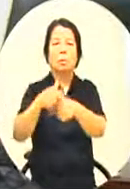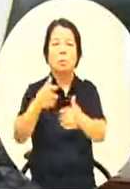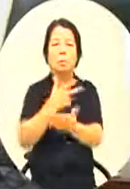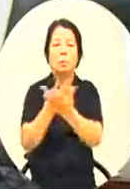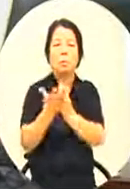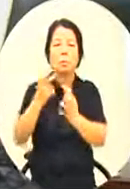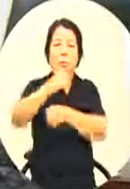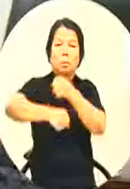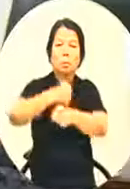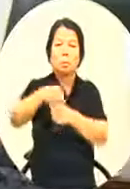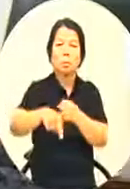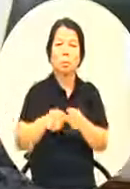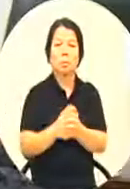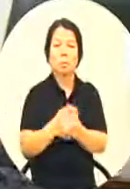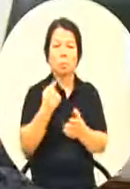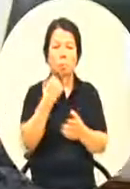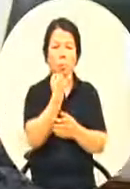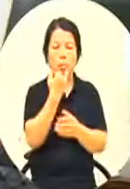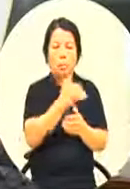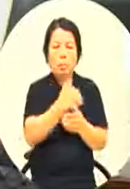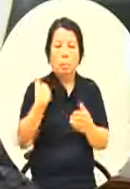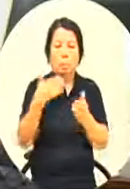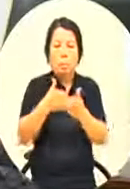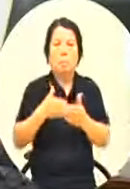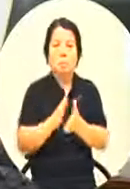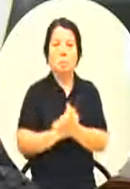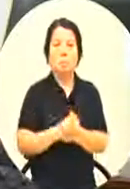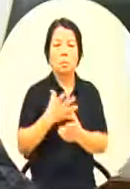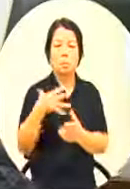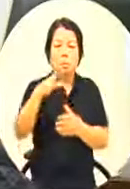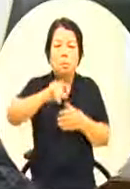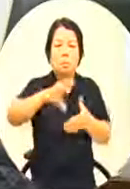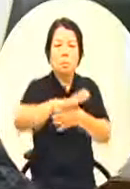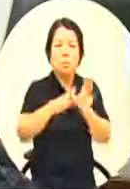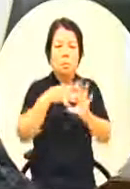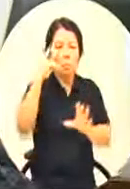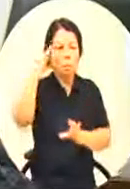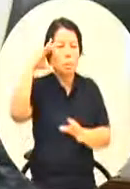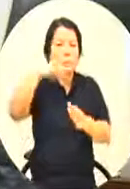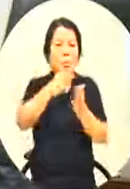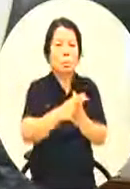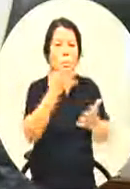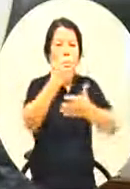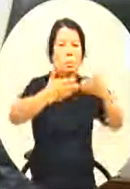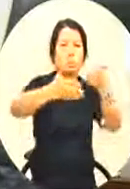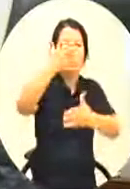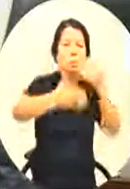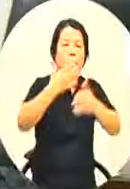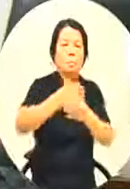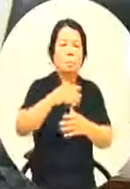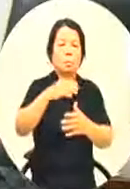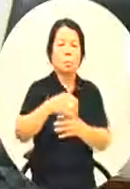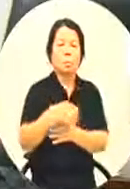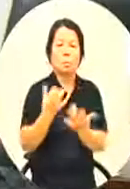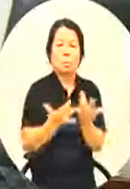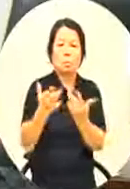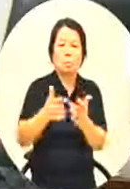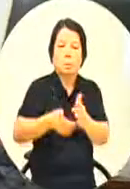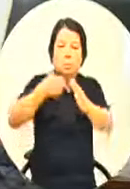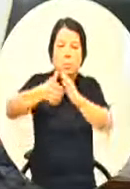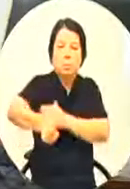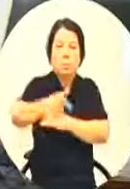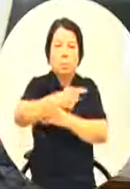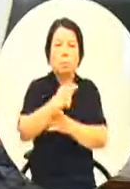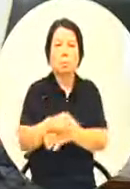或者是说我可能需要去将我的文创产业将我的影视产业努力的去进军东南亚